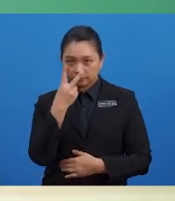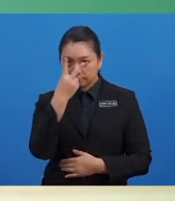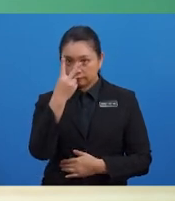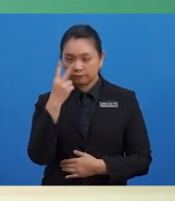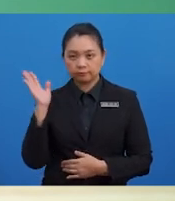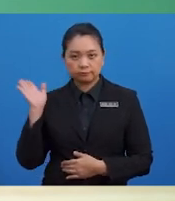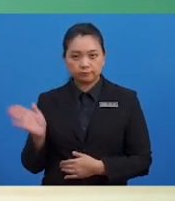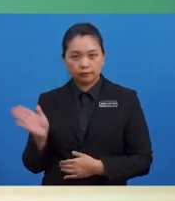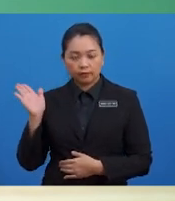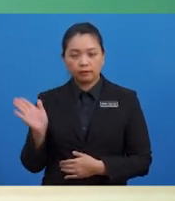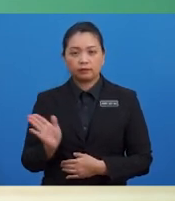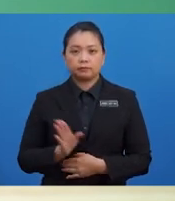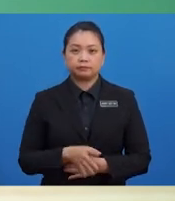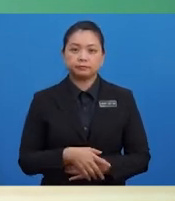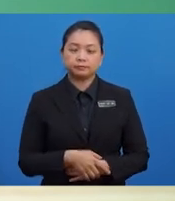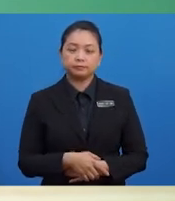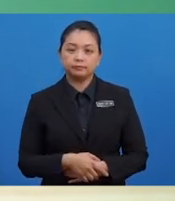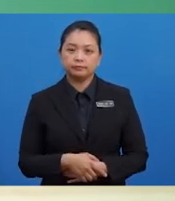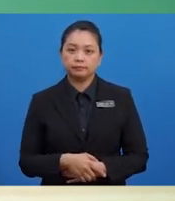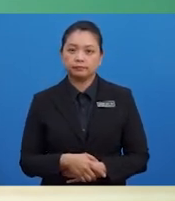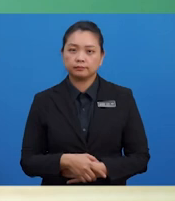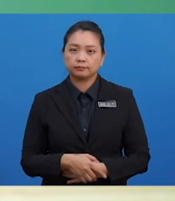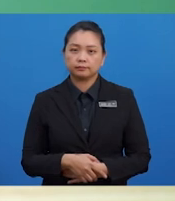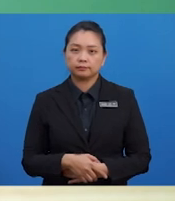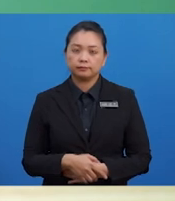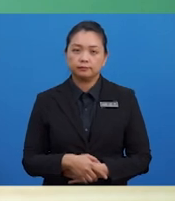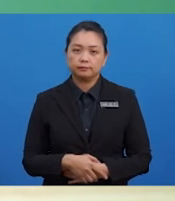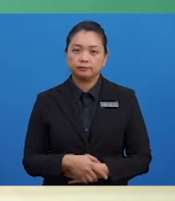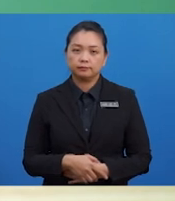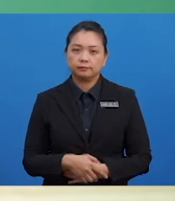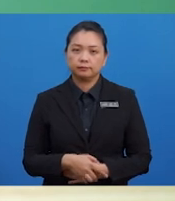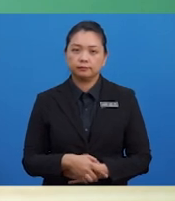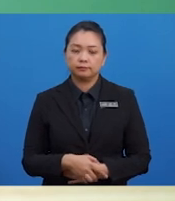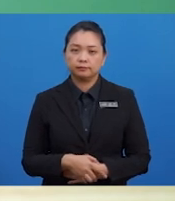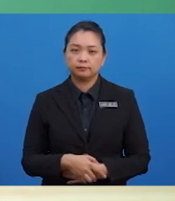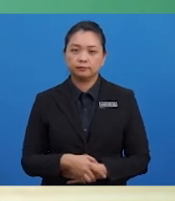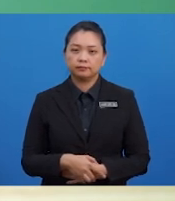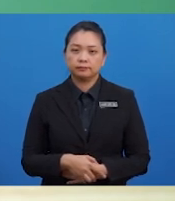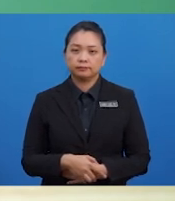RM1000 di sebelah debit imbangan duga terselaras.